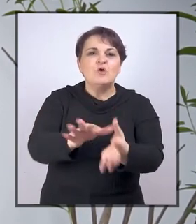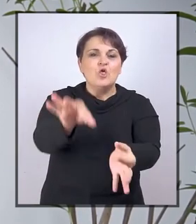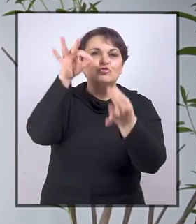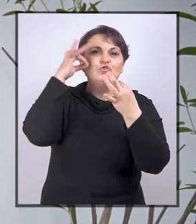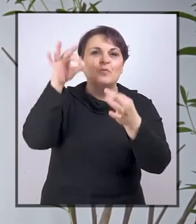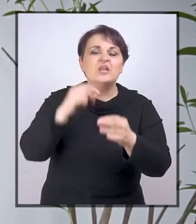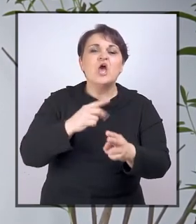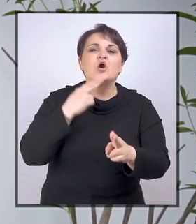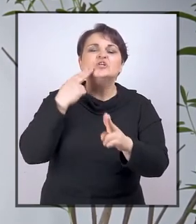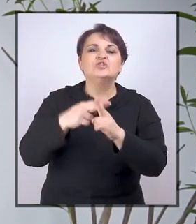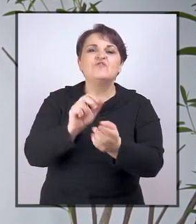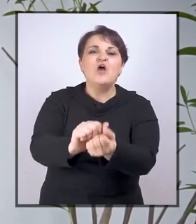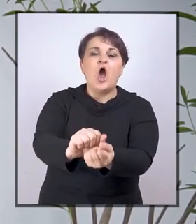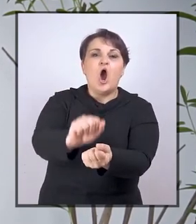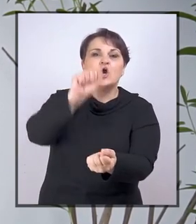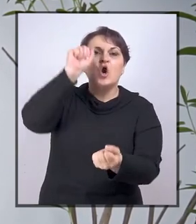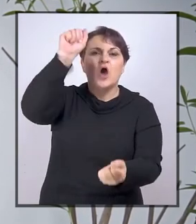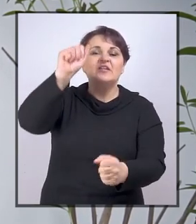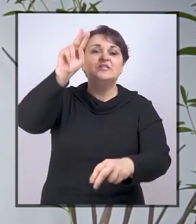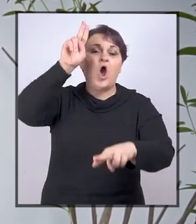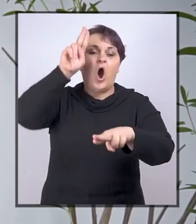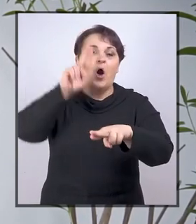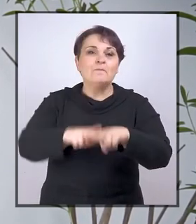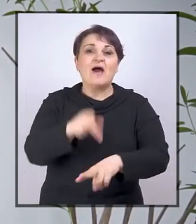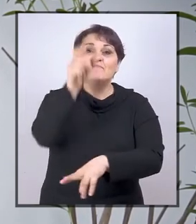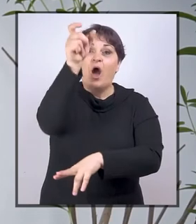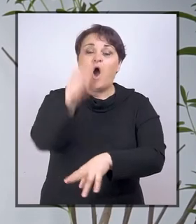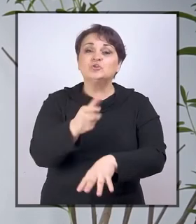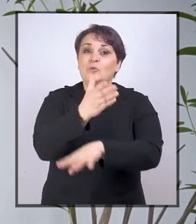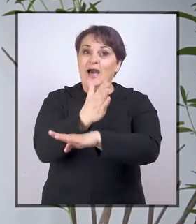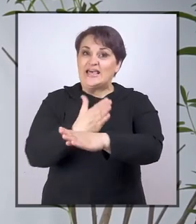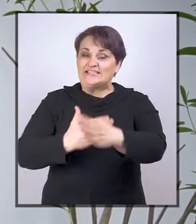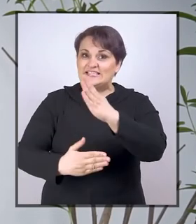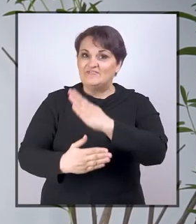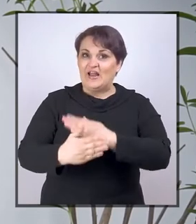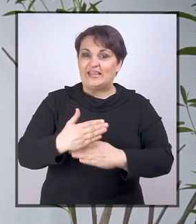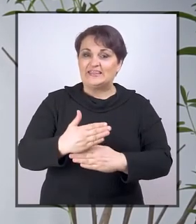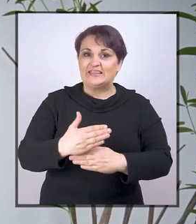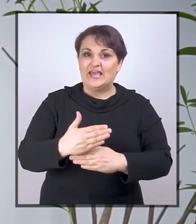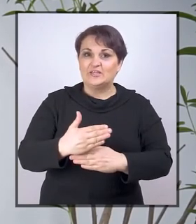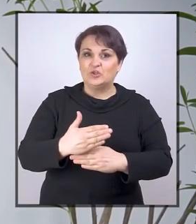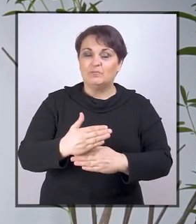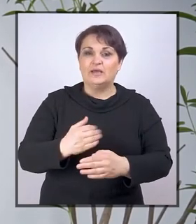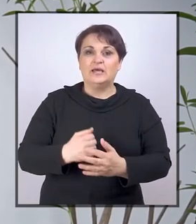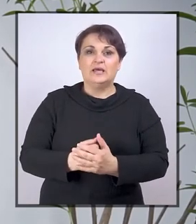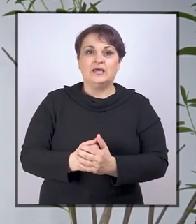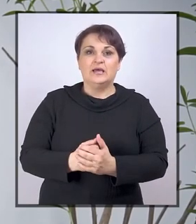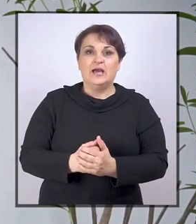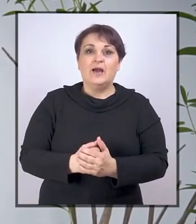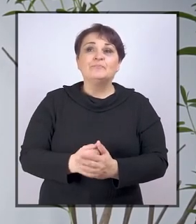dokumentom koji se zove Konvencija o pravima osoba sa invaliditetom,